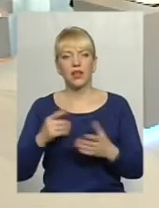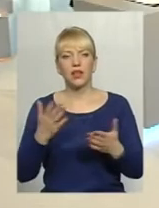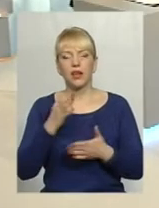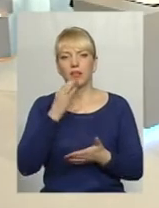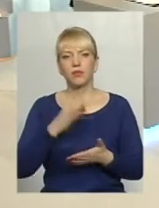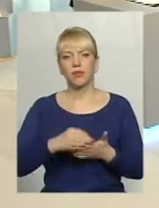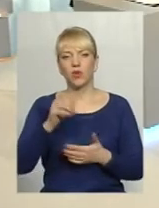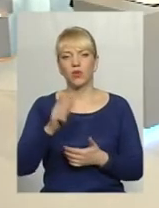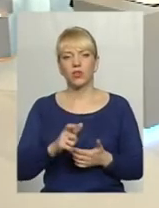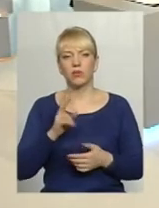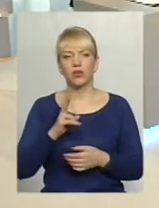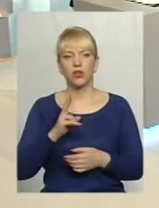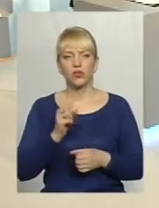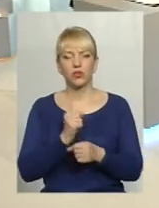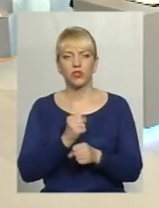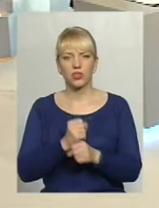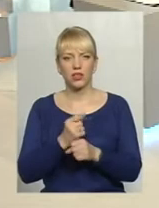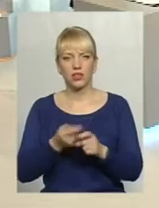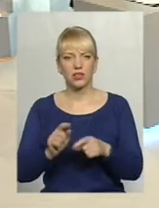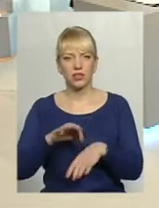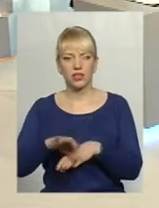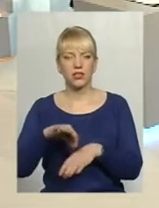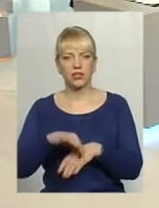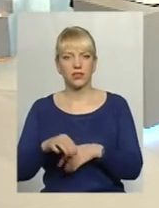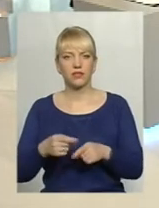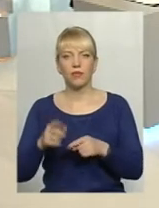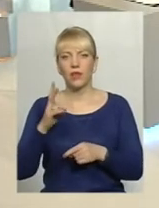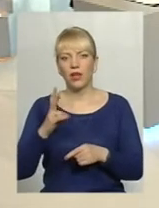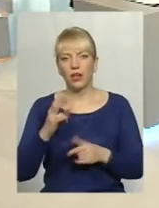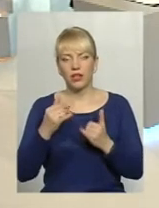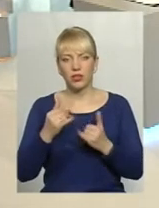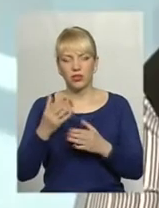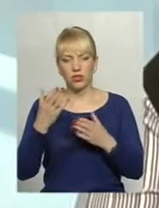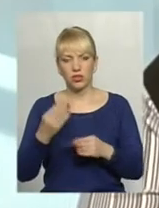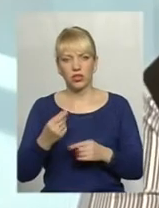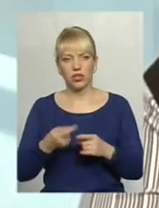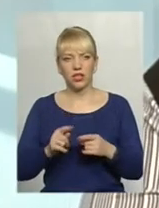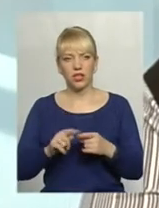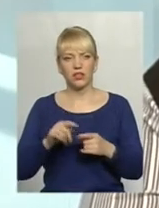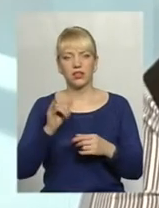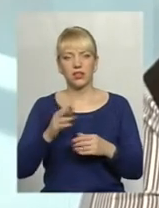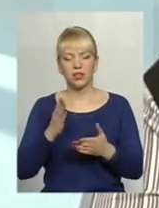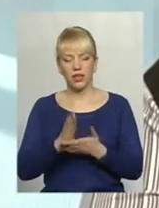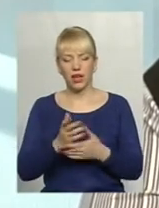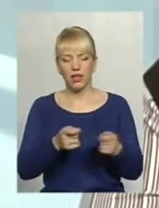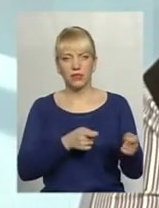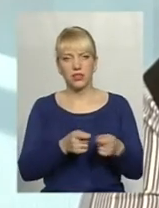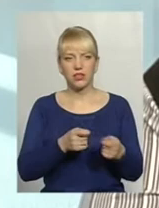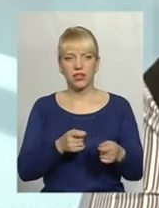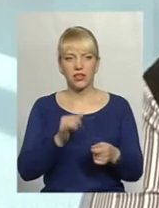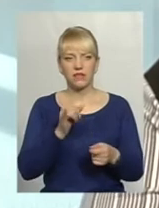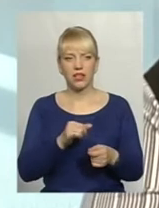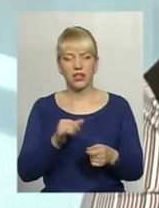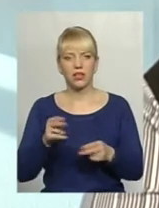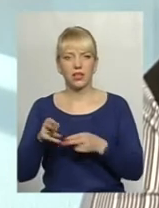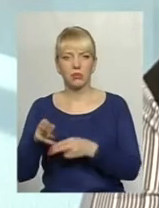особи, яка вчиняє насильство? Насамперед, на сьогоднішній день є як адміністративна, так і